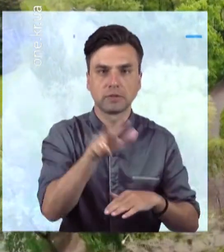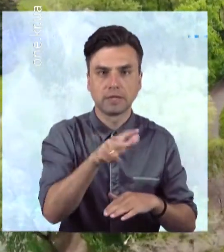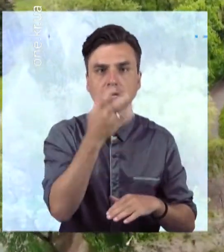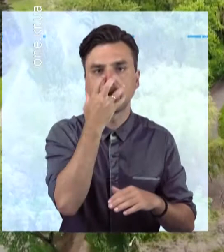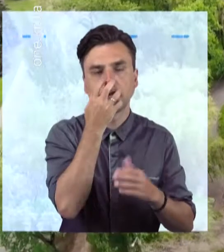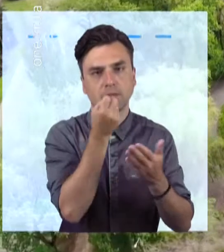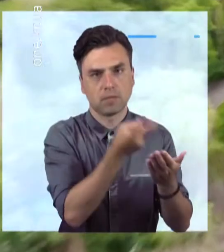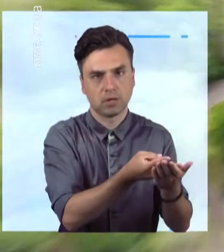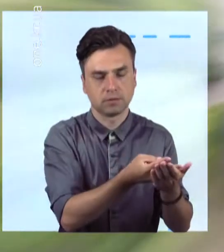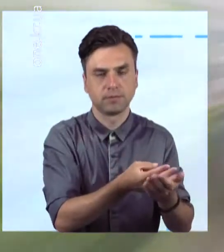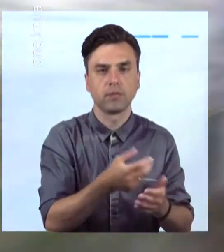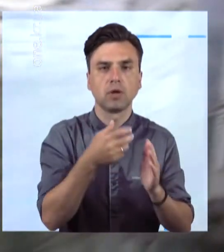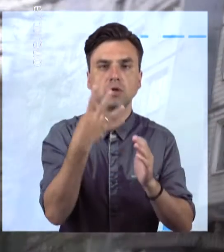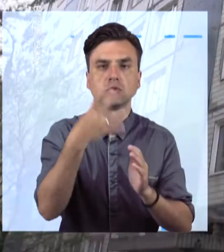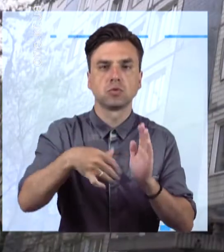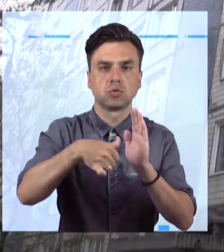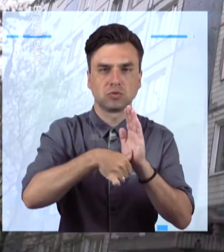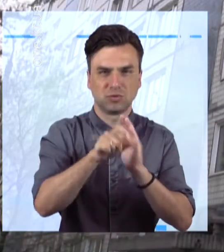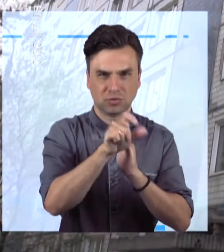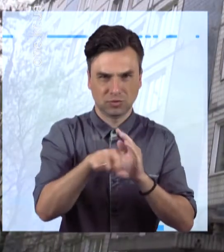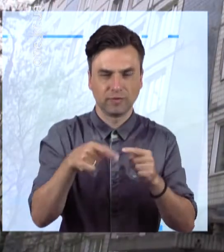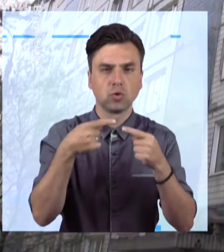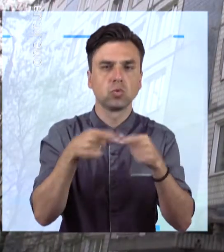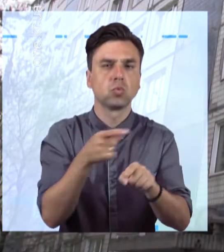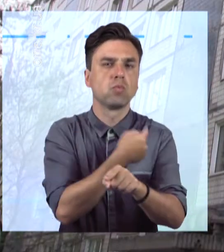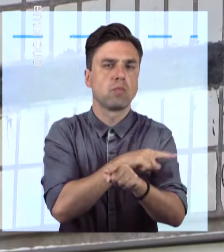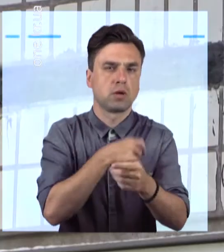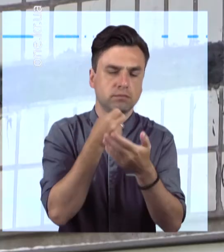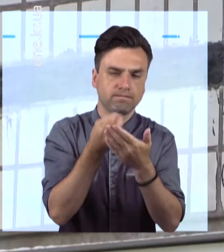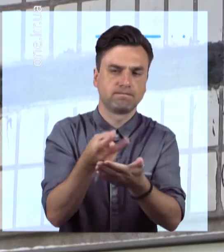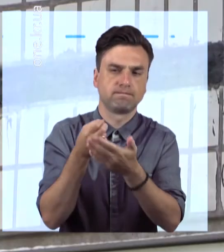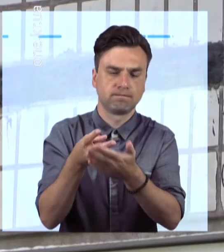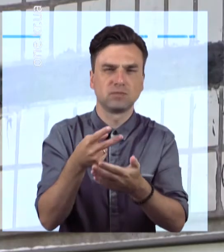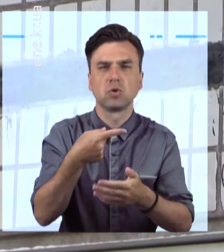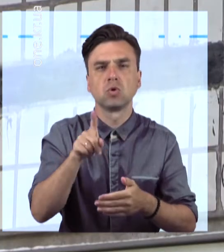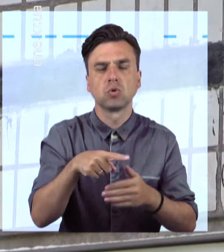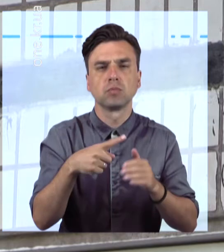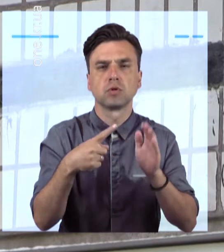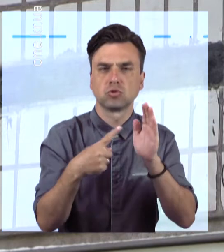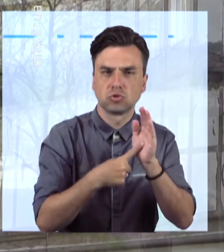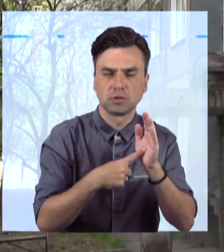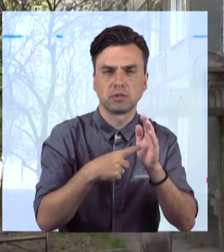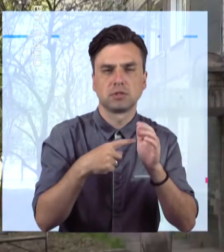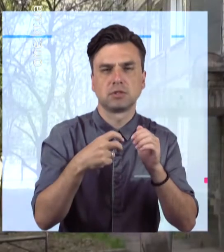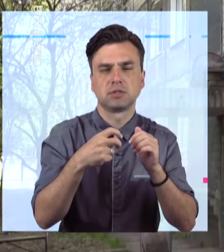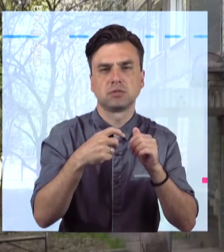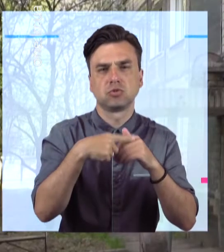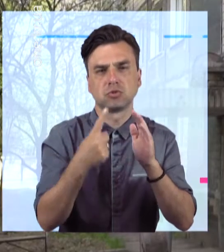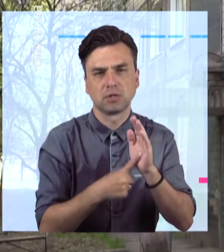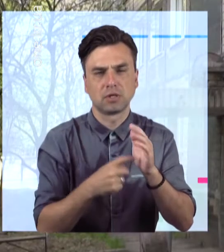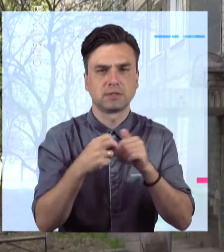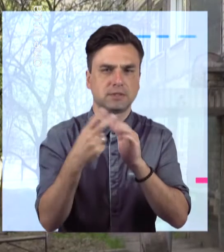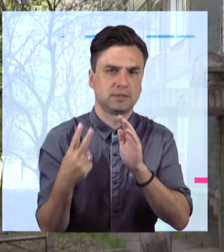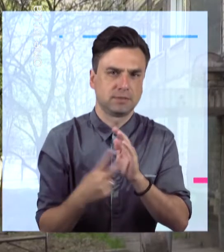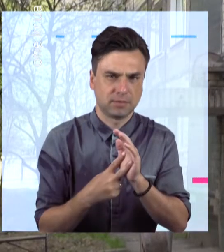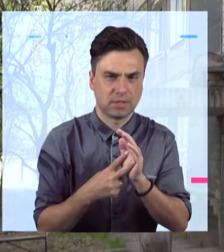46 хворих з ковід лікуються у стаціонарних відділеннях лікарень номер 7, 16 та 17. Отримують кисень там